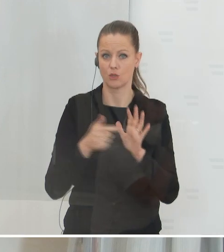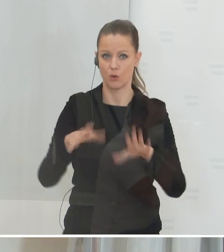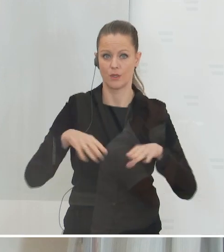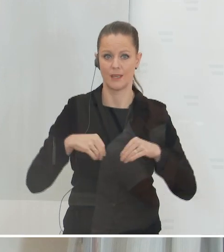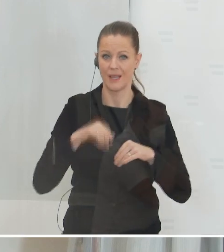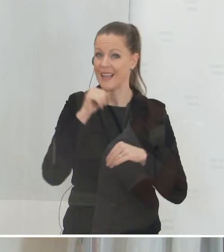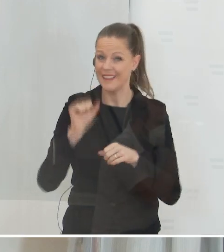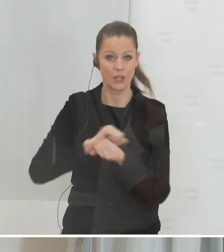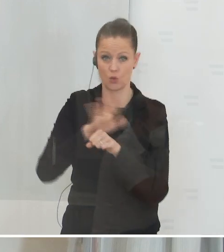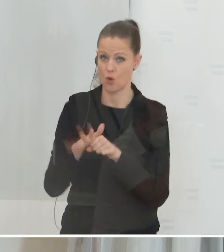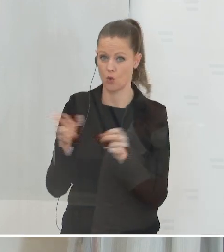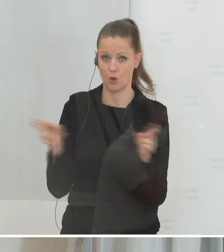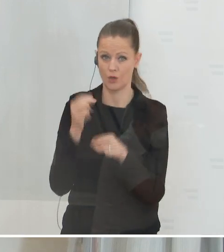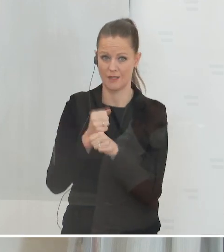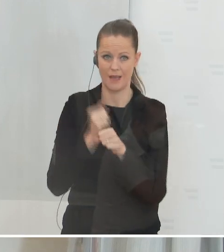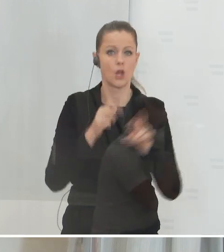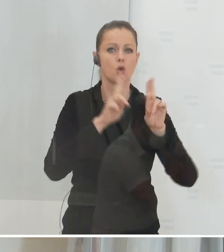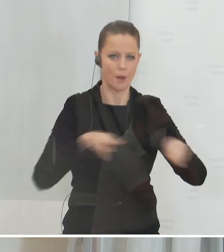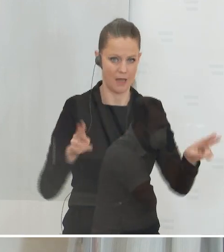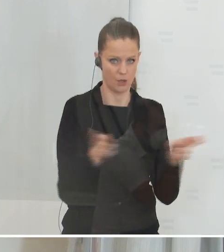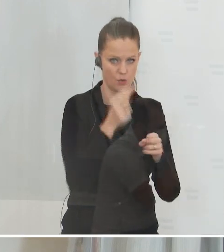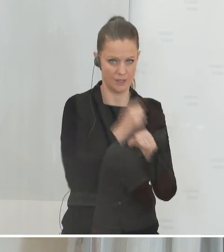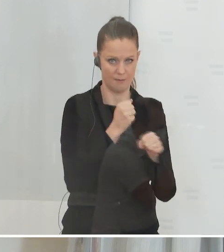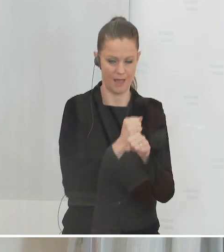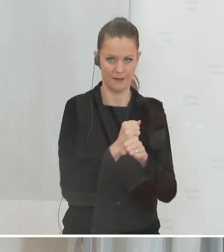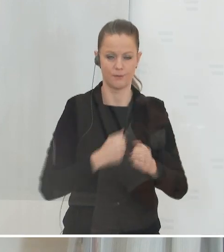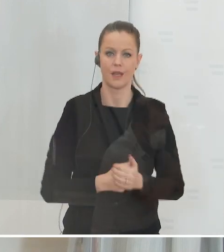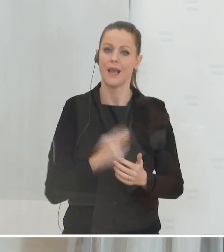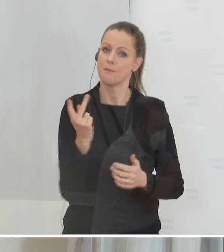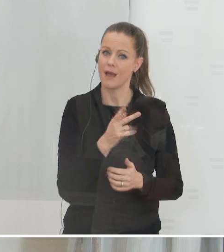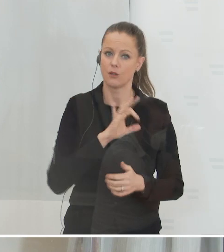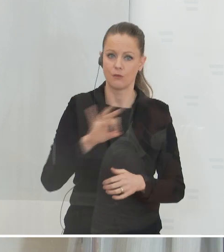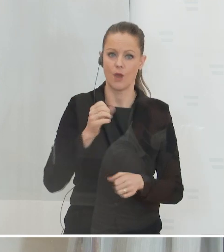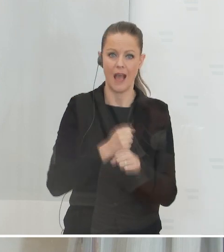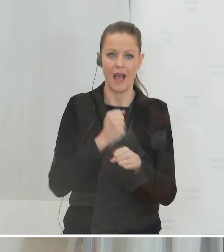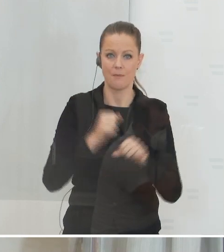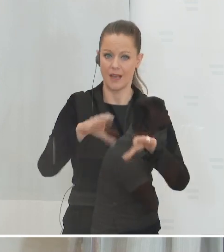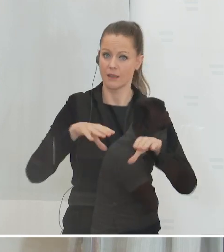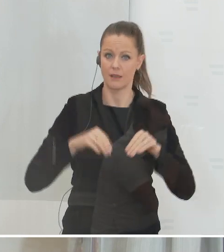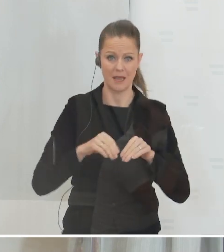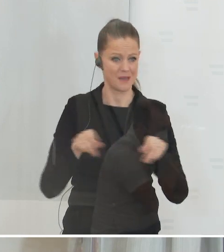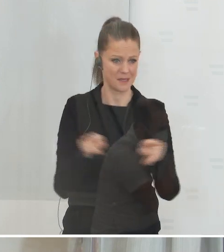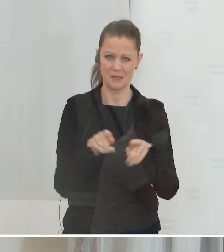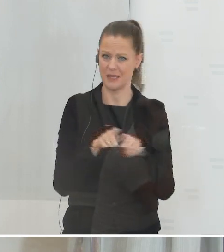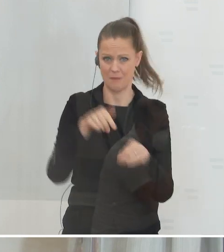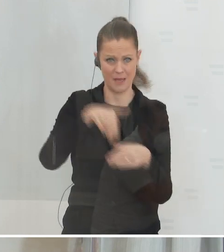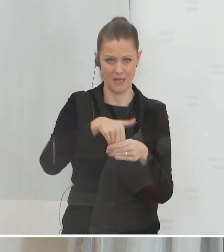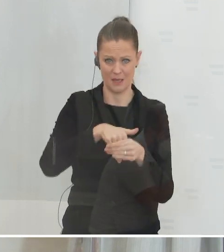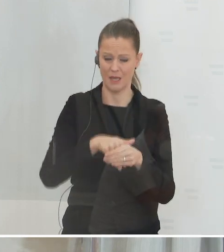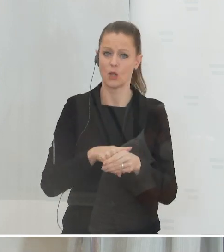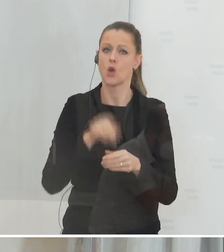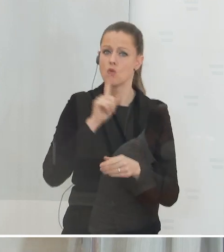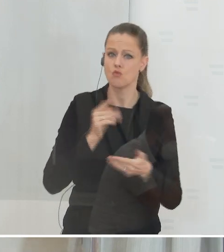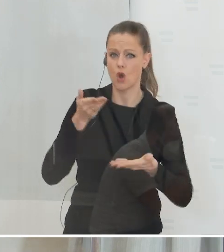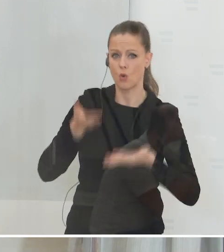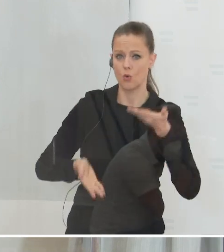nicht die Corona-Kurzarbeit, aber die beiden sind für die Arbeitnehmerinnen und Arbeitnehmer völlig identisch. Es gibt einen Unterschied bei